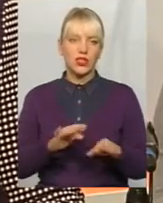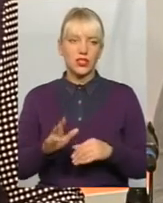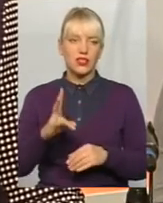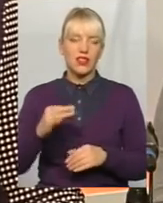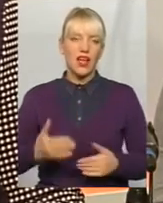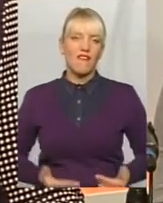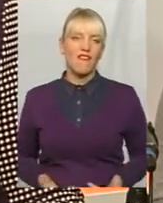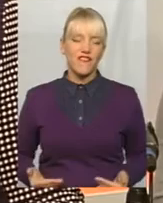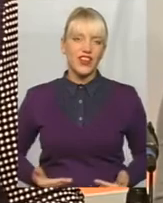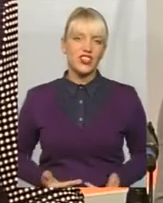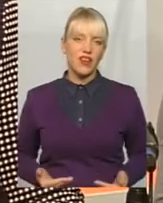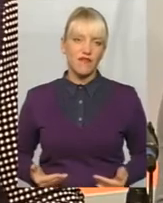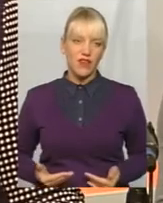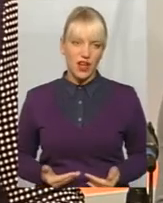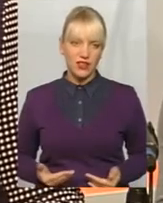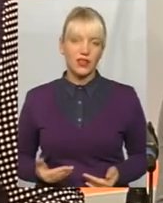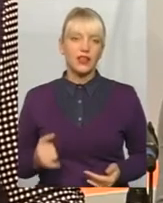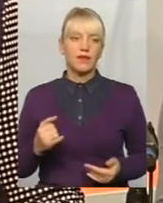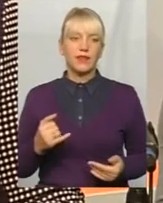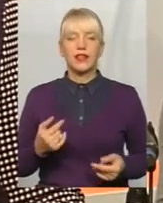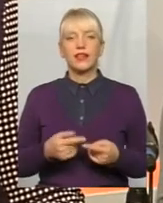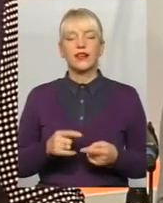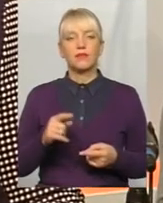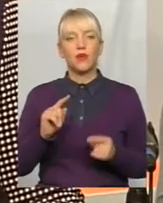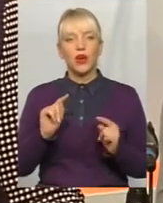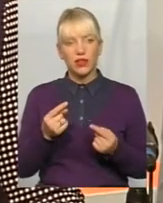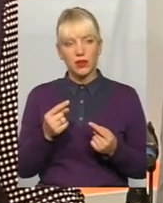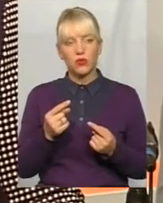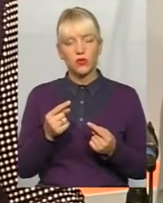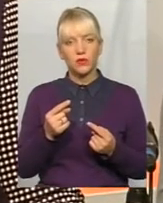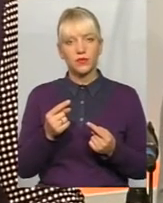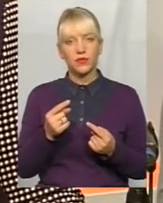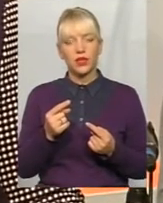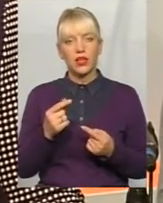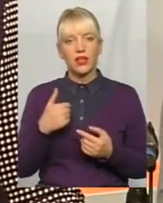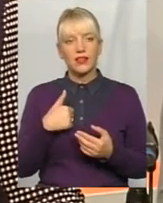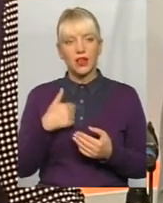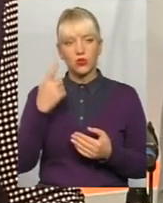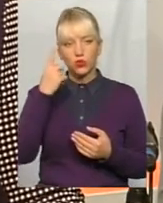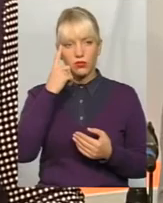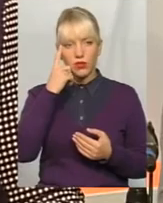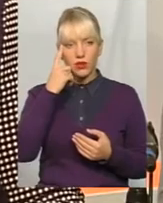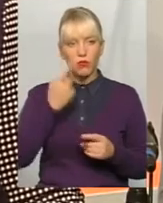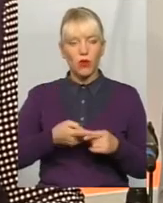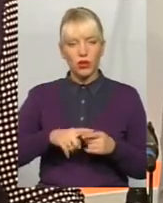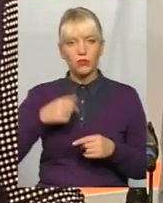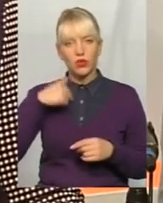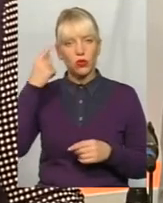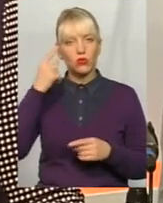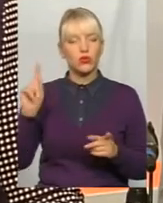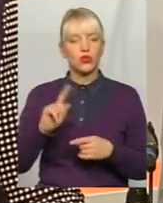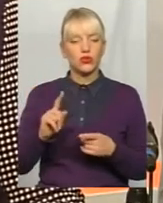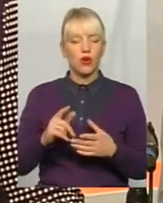выживання просто деятельність предпринимателі. Поэтому я думаю, що большого всплеска нельзя